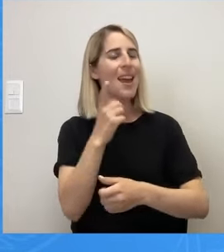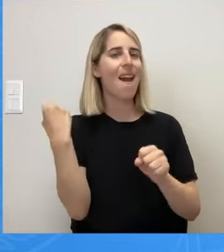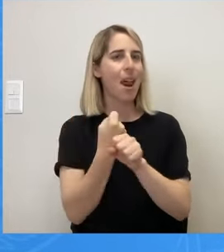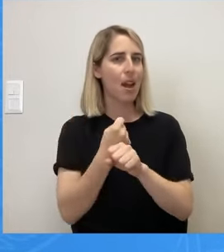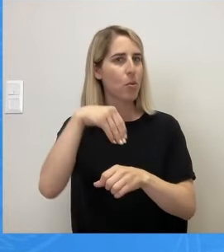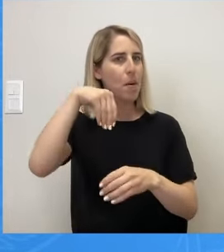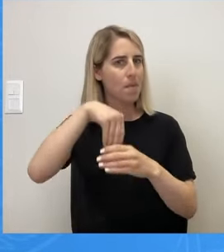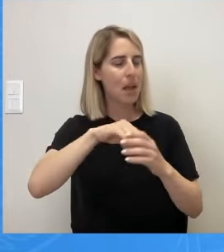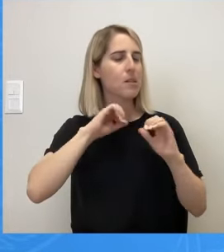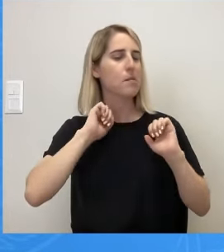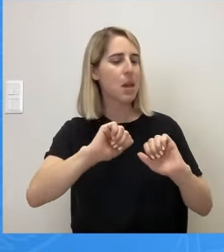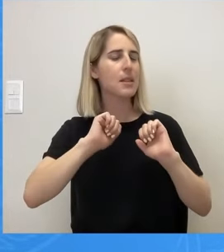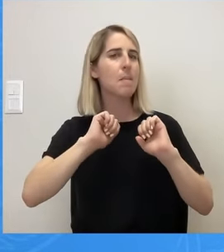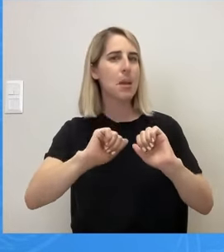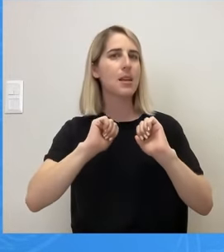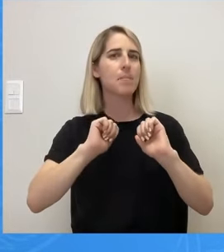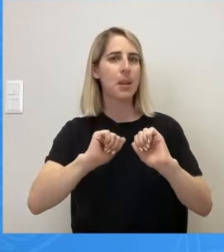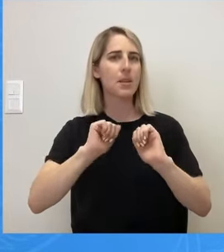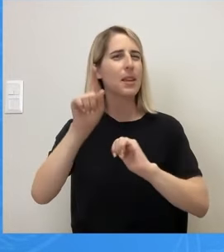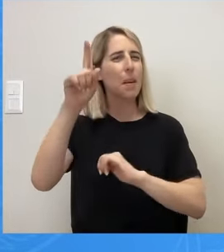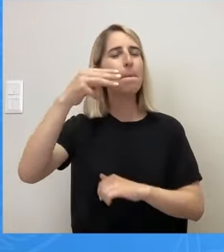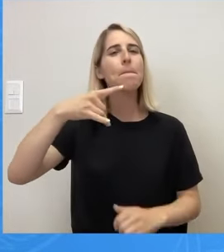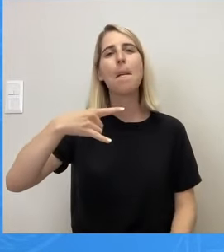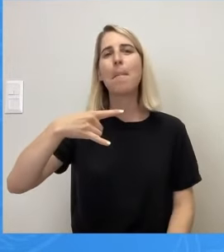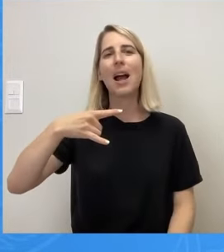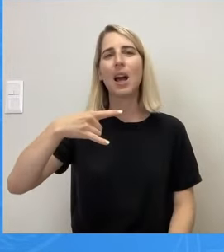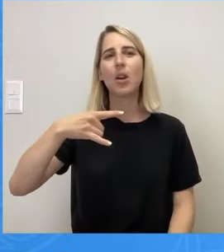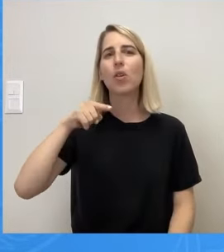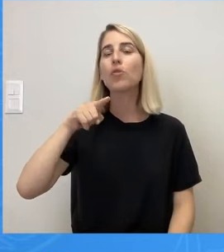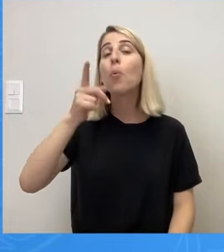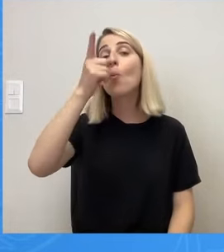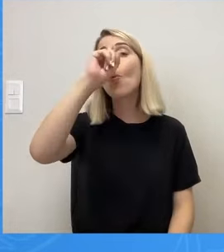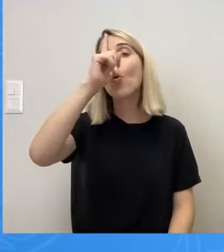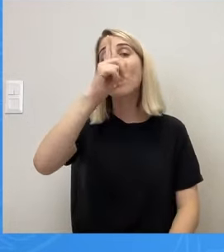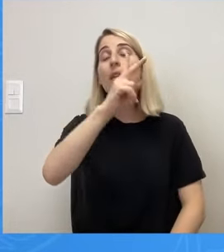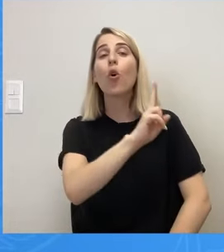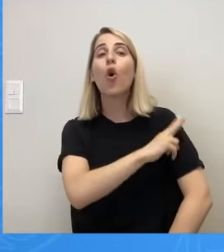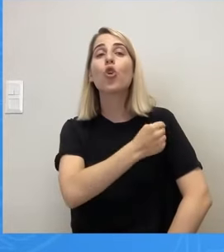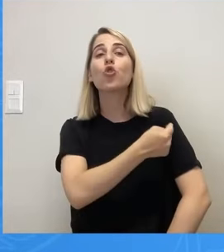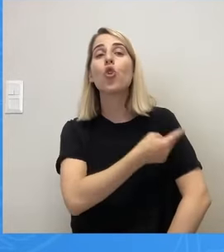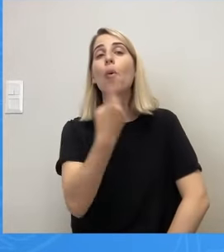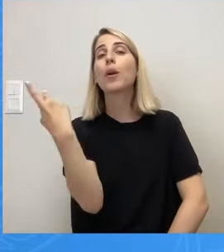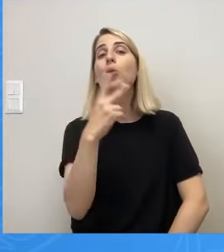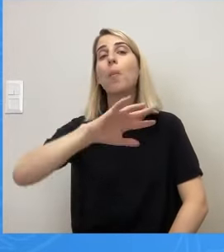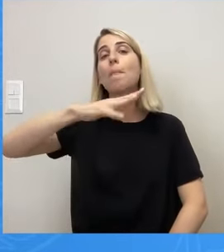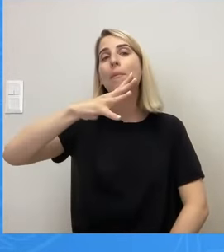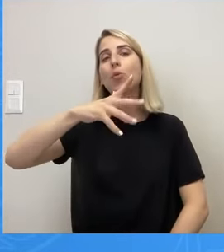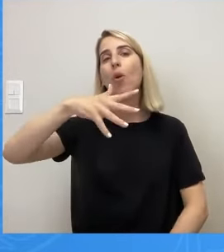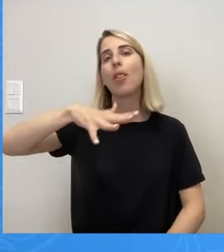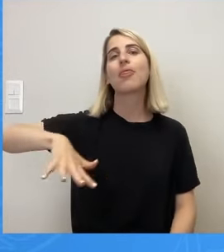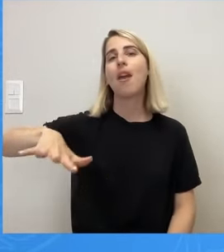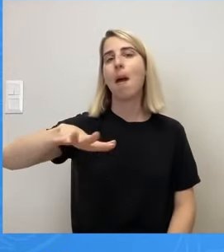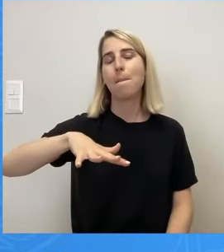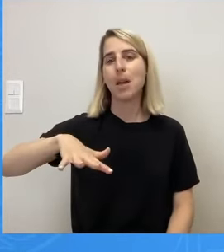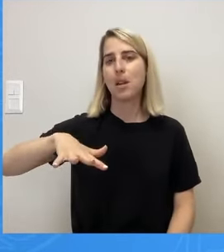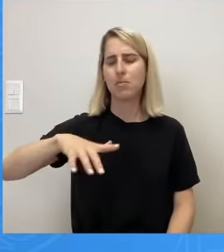σωματείου, των εργαζομένων στην Παμακάριστο, είναι το μόνο νοσοκομείο στο πέμπτο διαμέρισμα και μας προβληματίζει γιατί